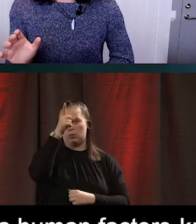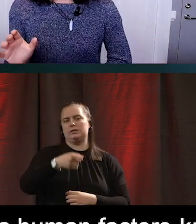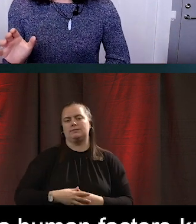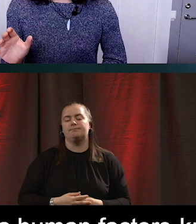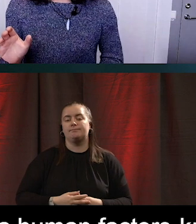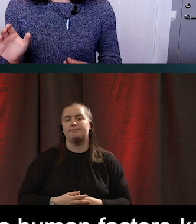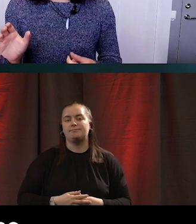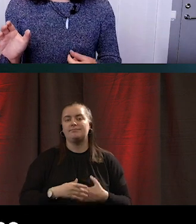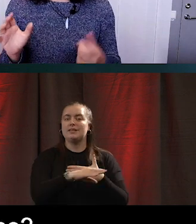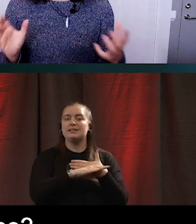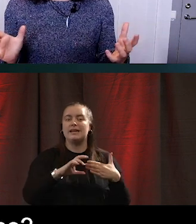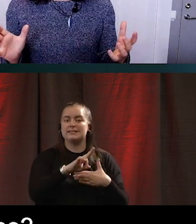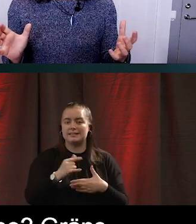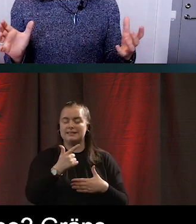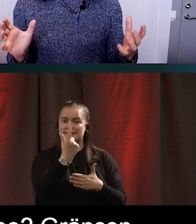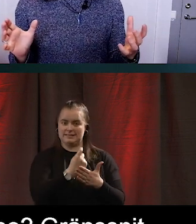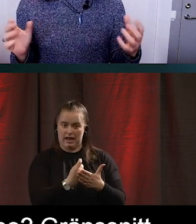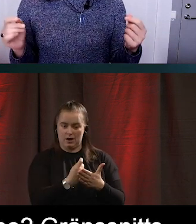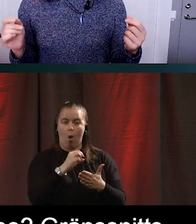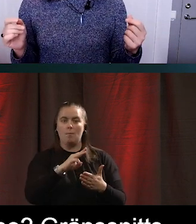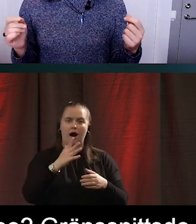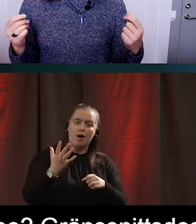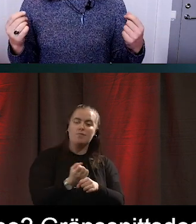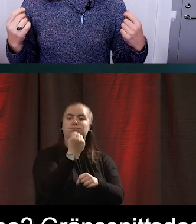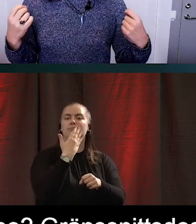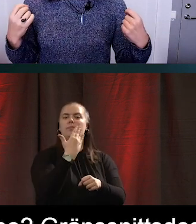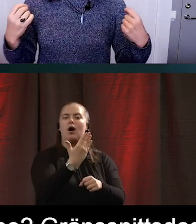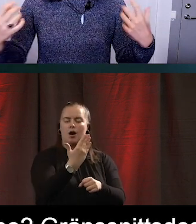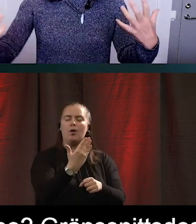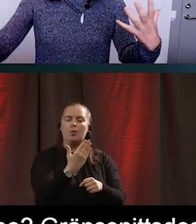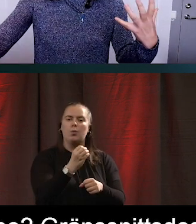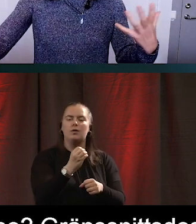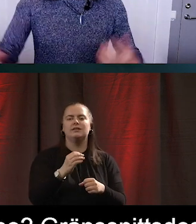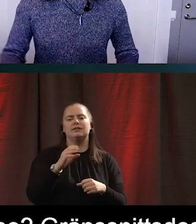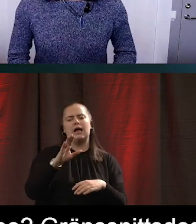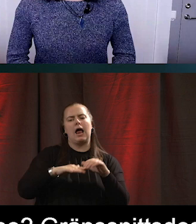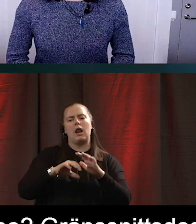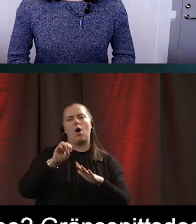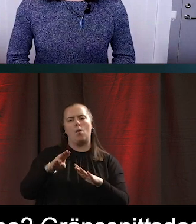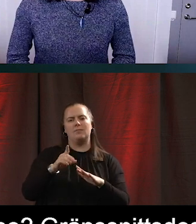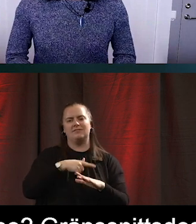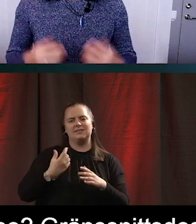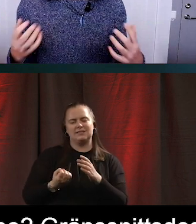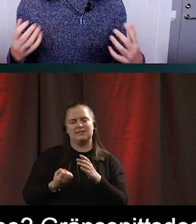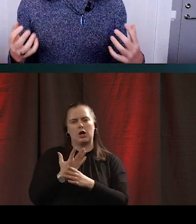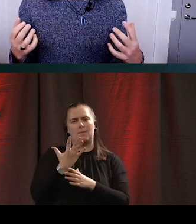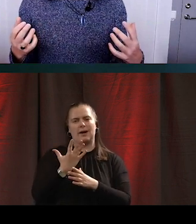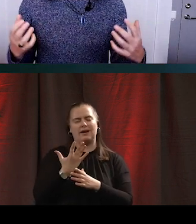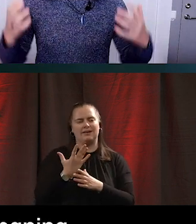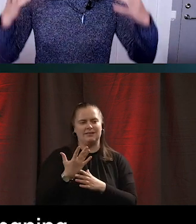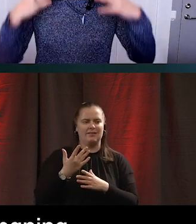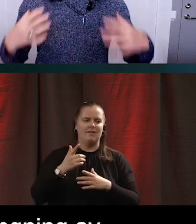Så gränssnittsdesign. När den är lyckad, då handlar det om att man ska skapa en förlängning av människans förmågor. Saker